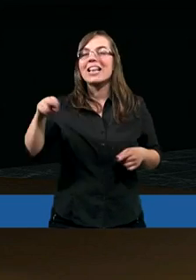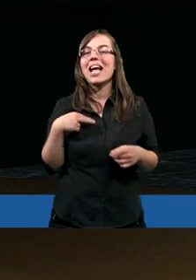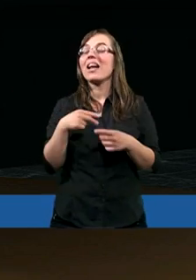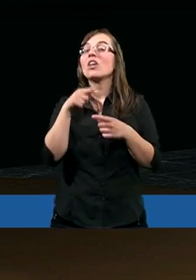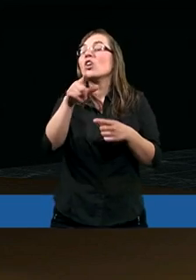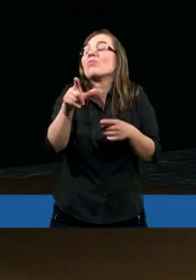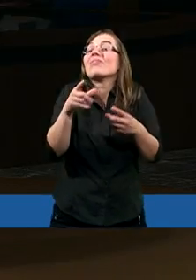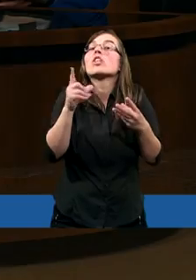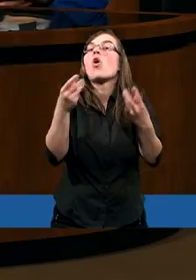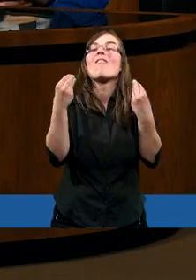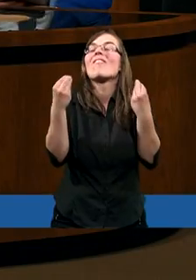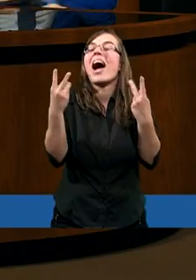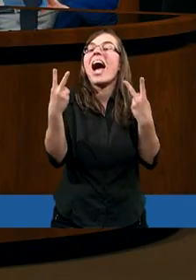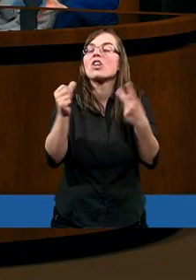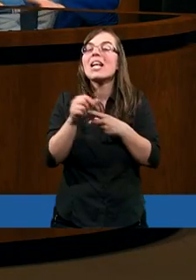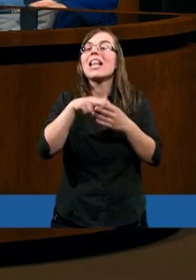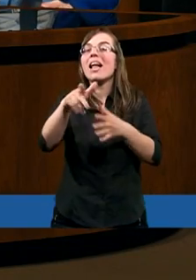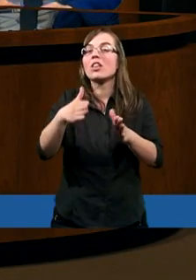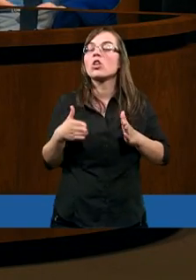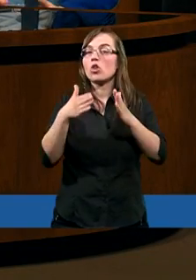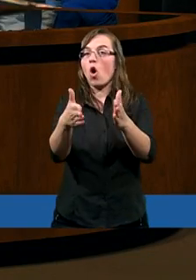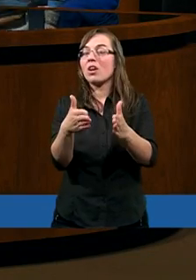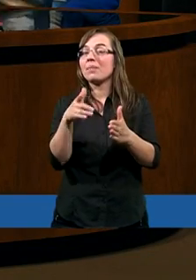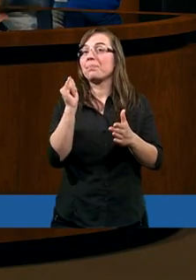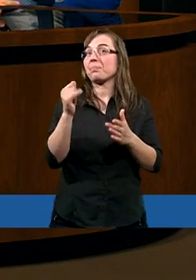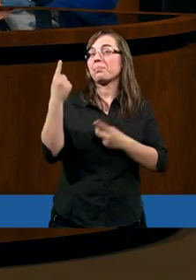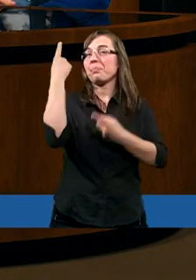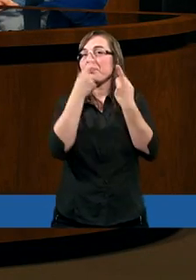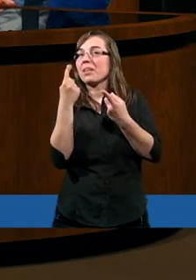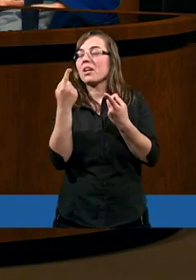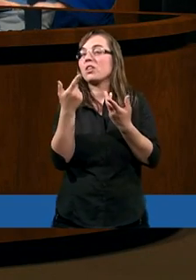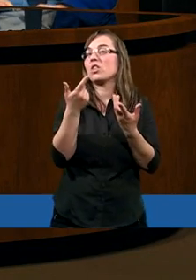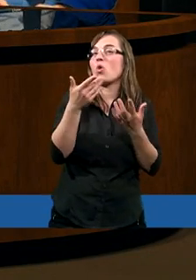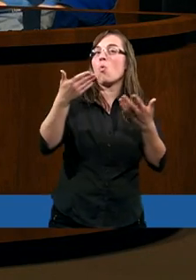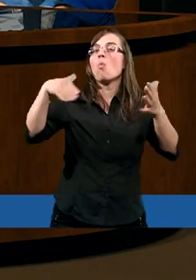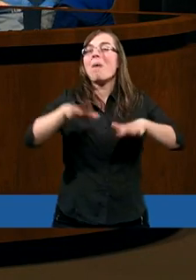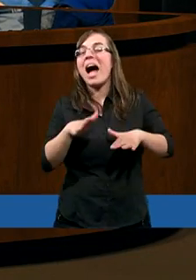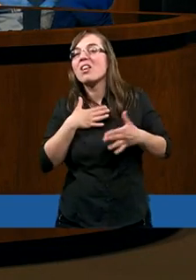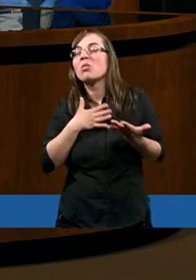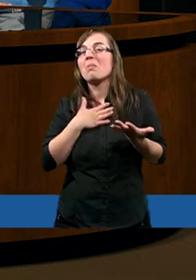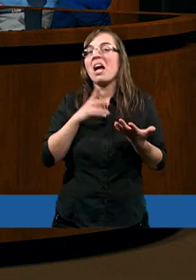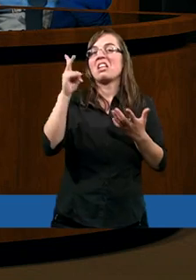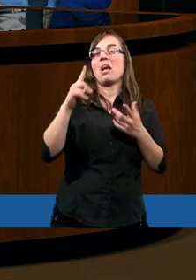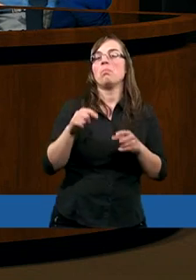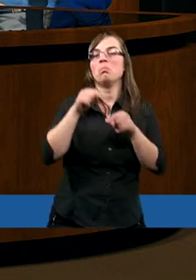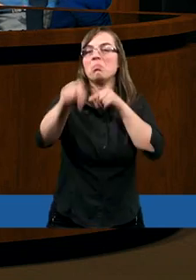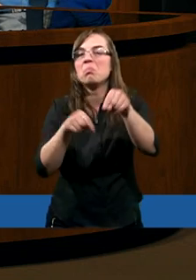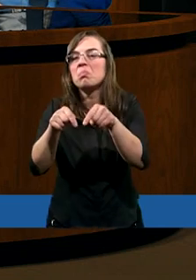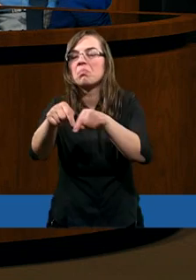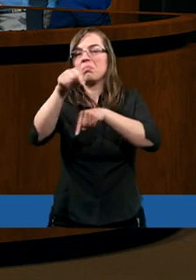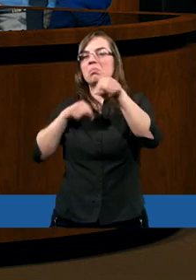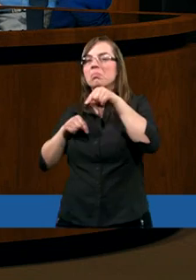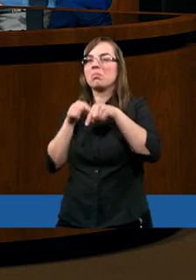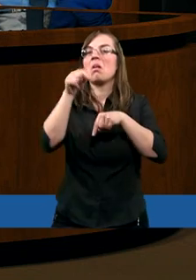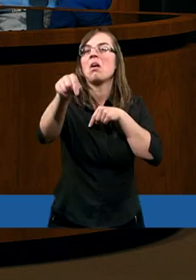Co jest najważniejsze na tej drodze? Bo faktycznie, czy my stoimy w miejscu i tak czasami idziemy dwa kroki do przodu, dwa kroki do tyłu, dwa